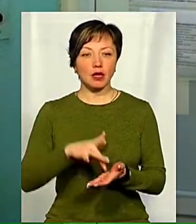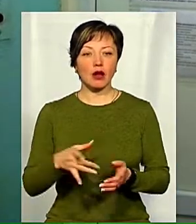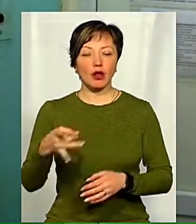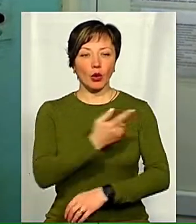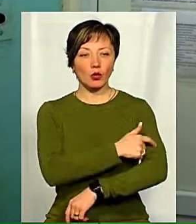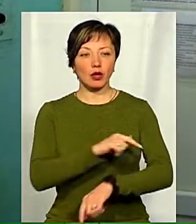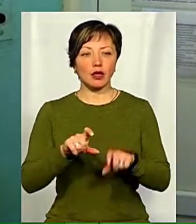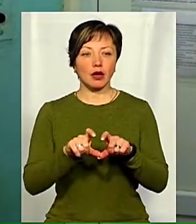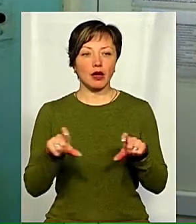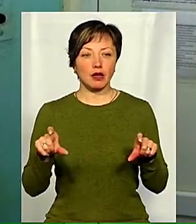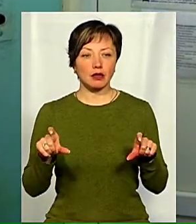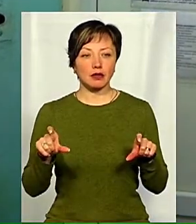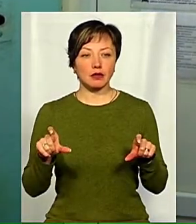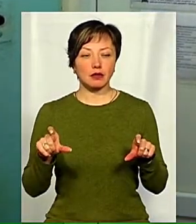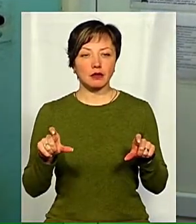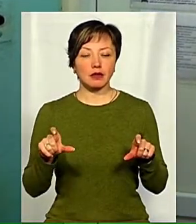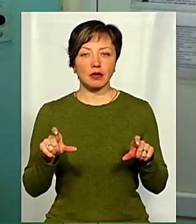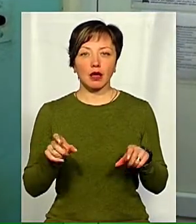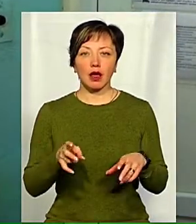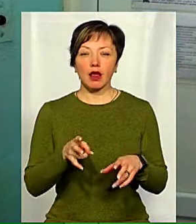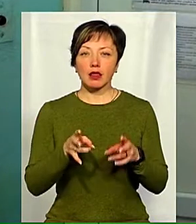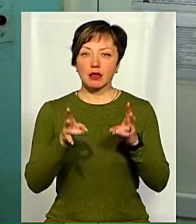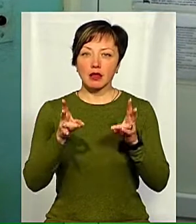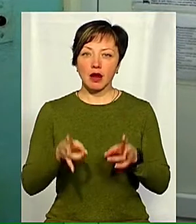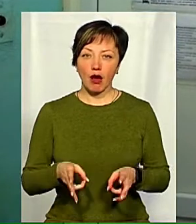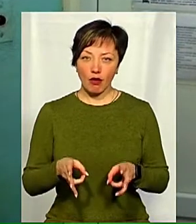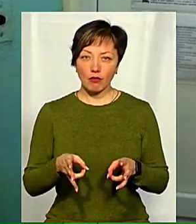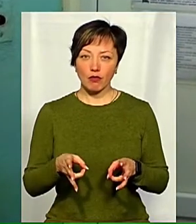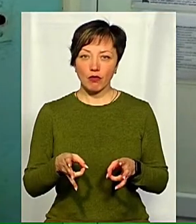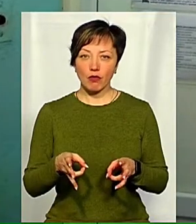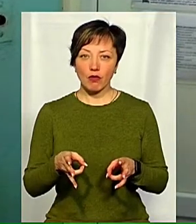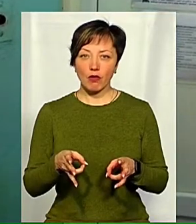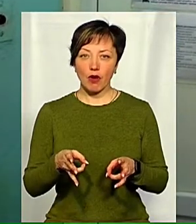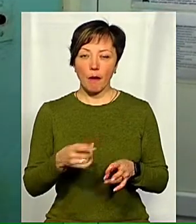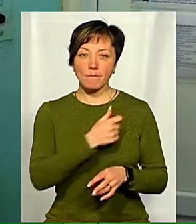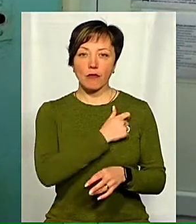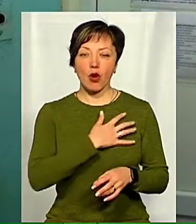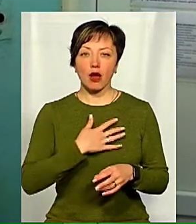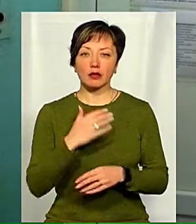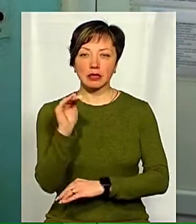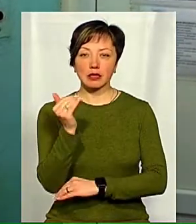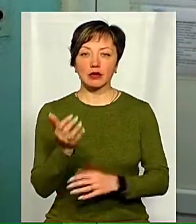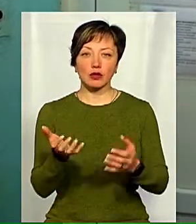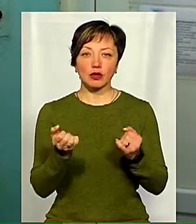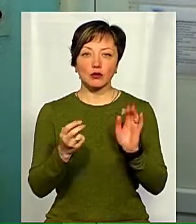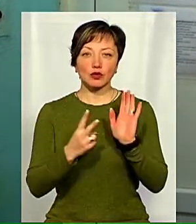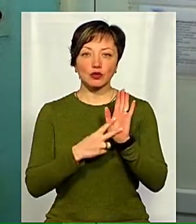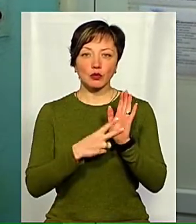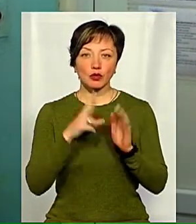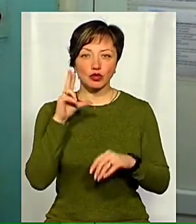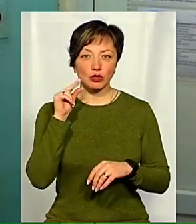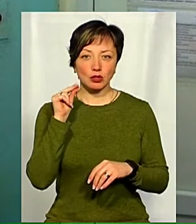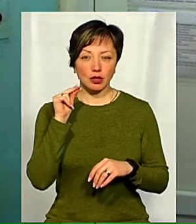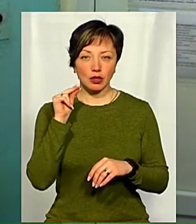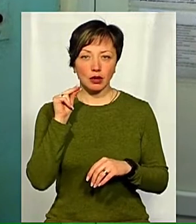районної лікарні. Травму, це поранення отримала дитина ще 7-го числа,